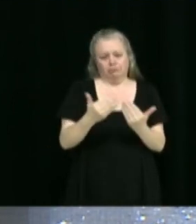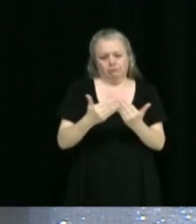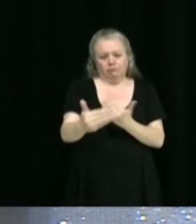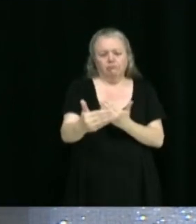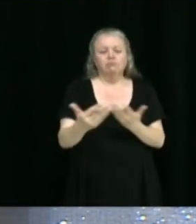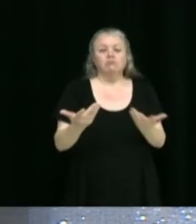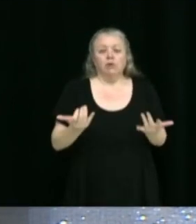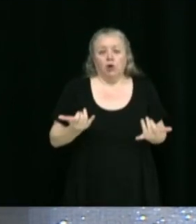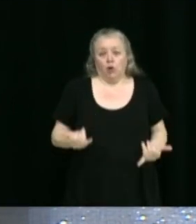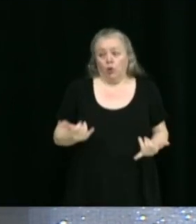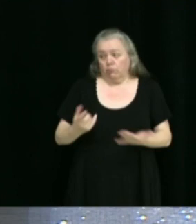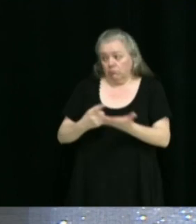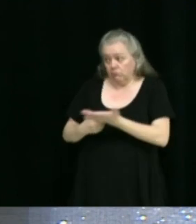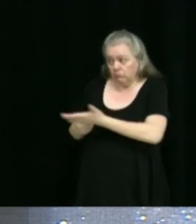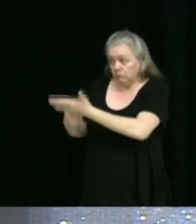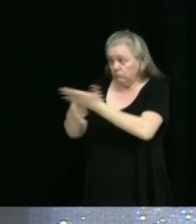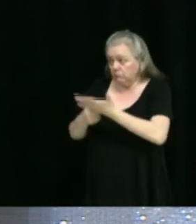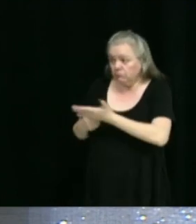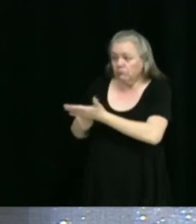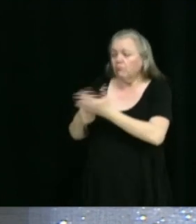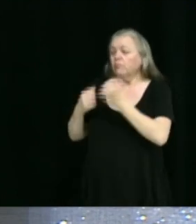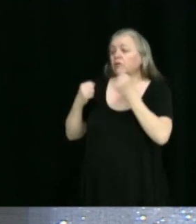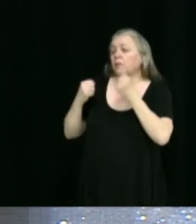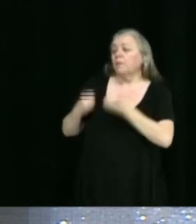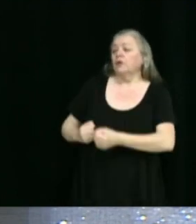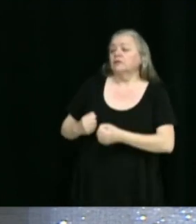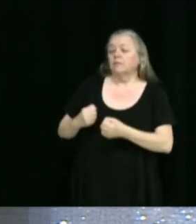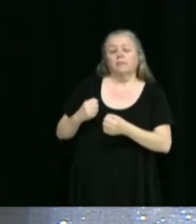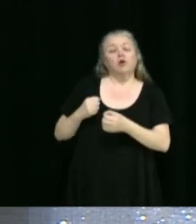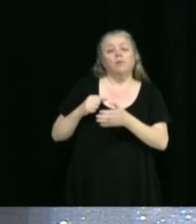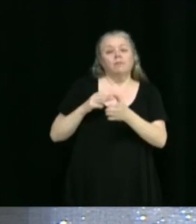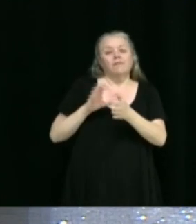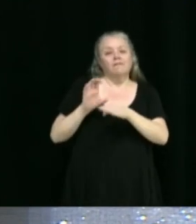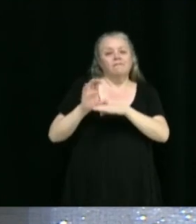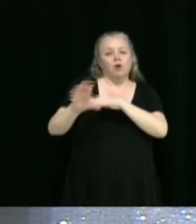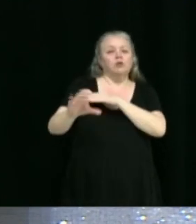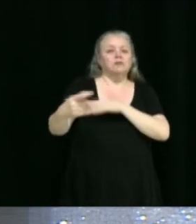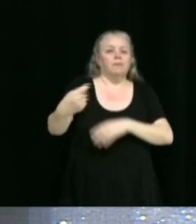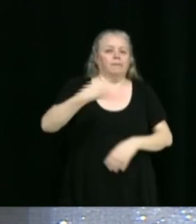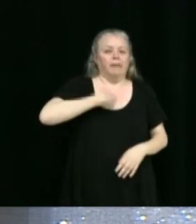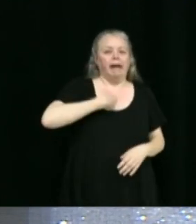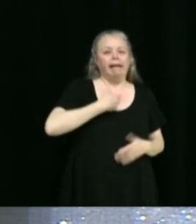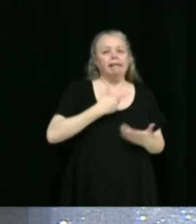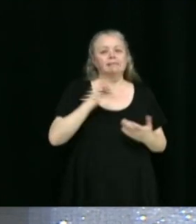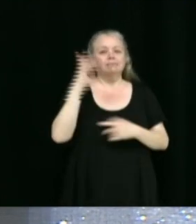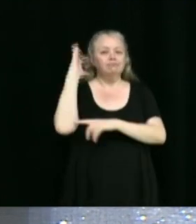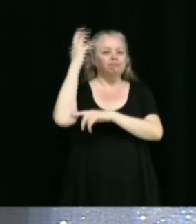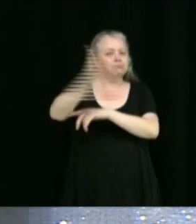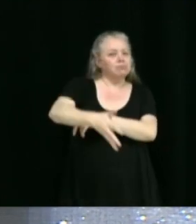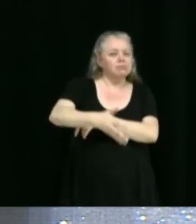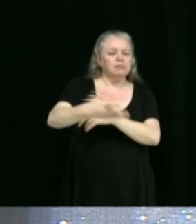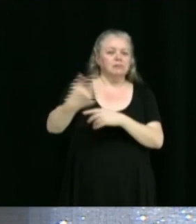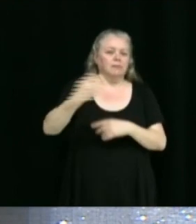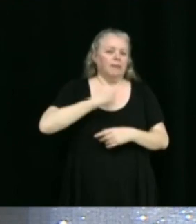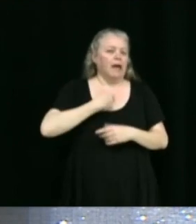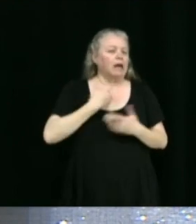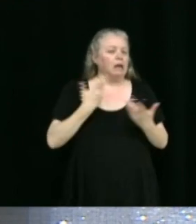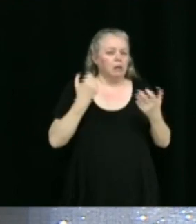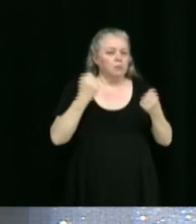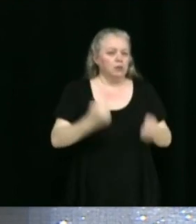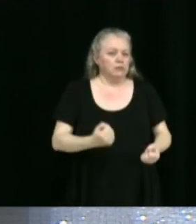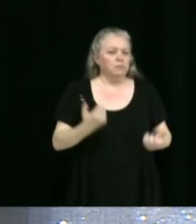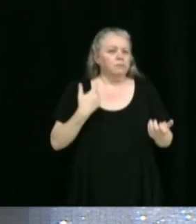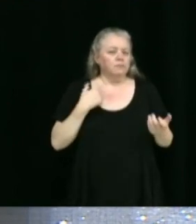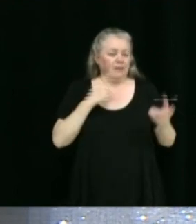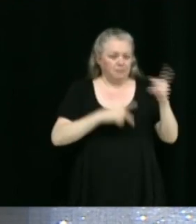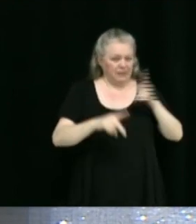discute même actuellement d'une potentielle redevance à l'abattage d'arbres. Donc, les citoyens, voire même les entrepreneurs, vont